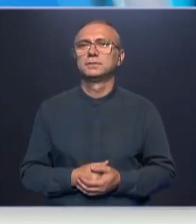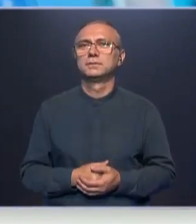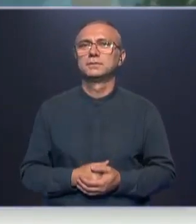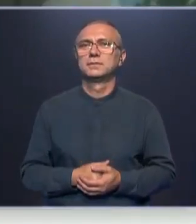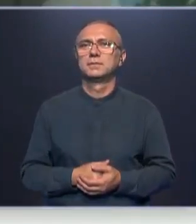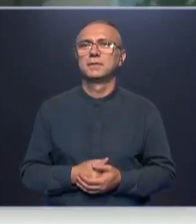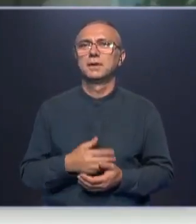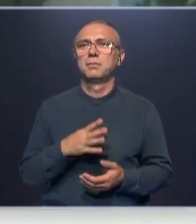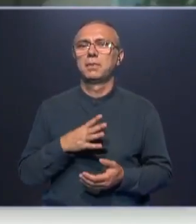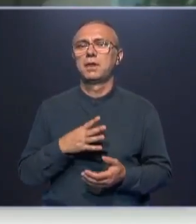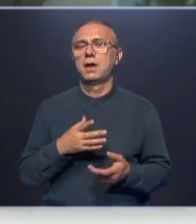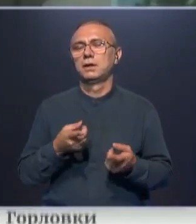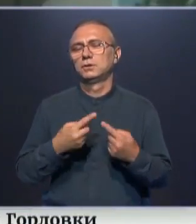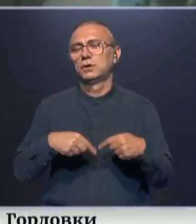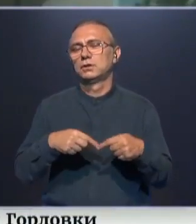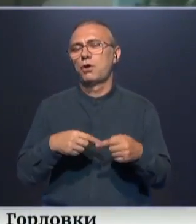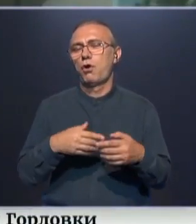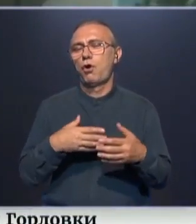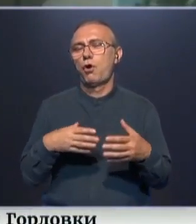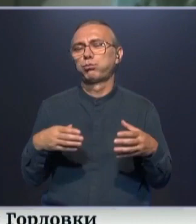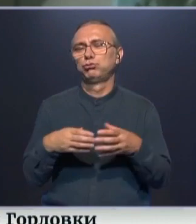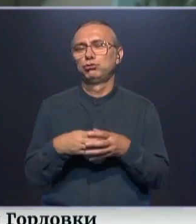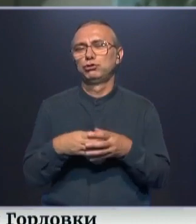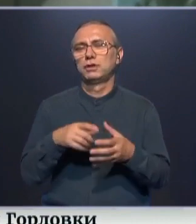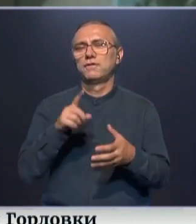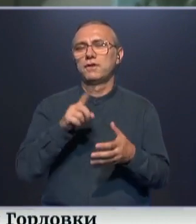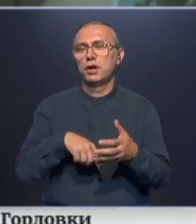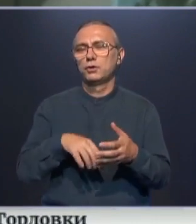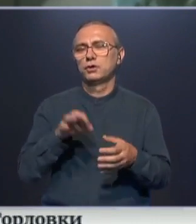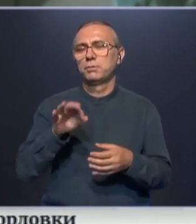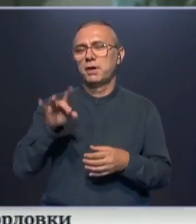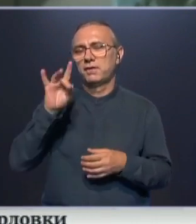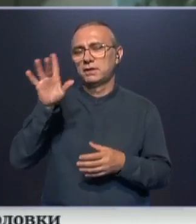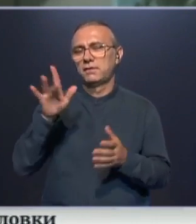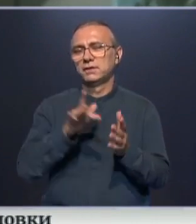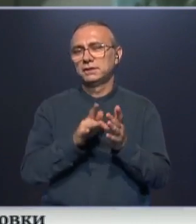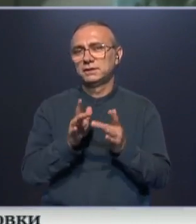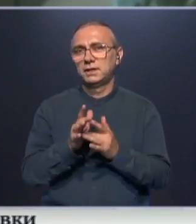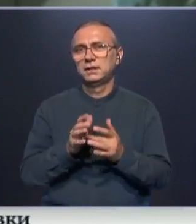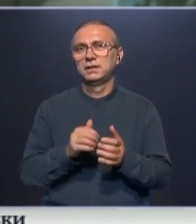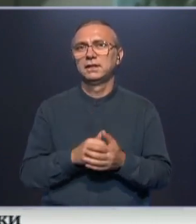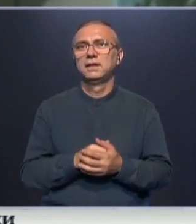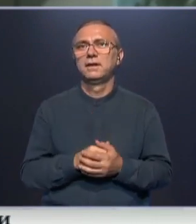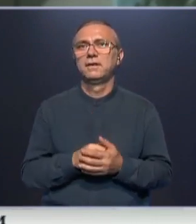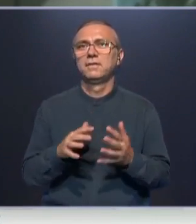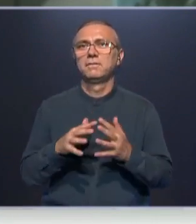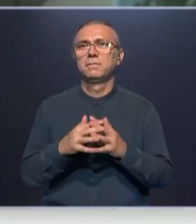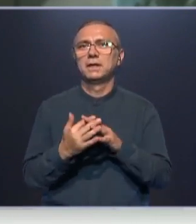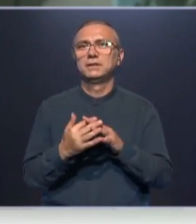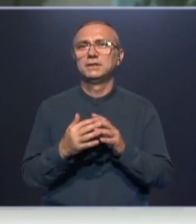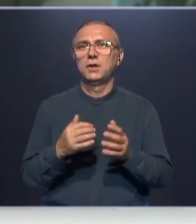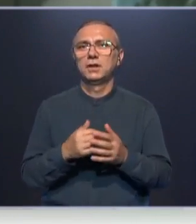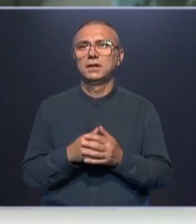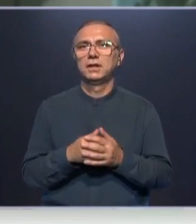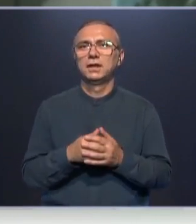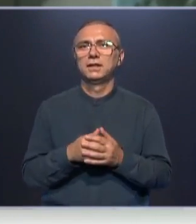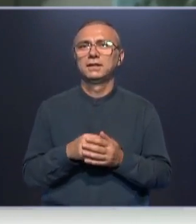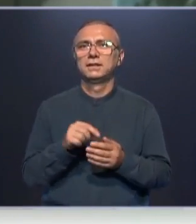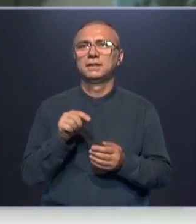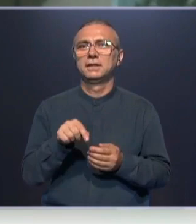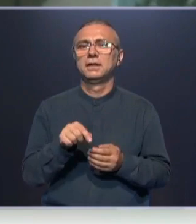создана община верующих православных христиан в поселке, в котором никогда не было